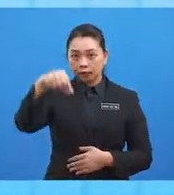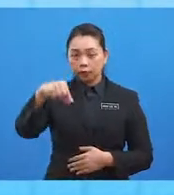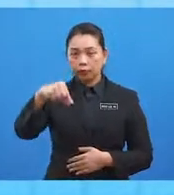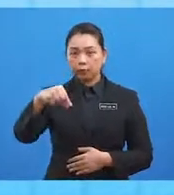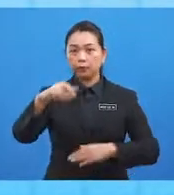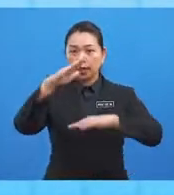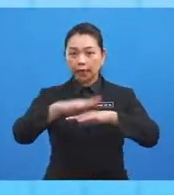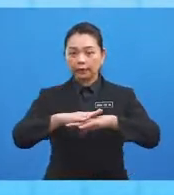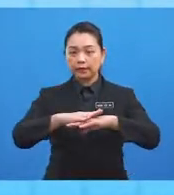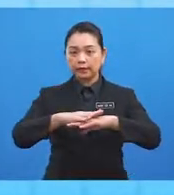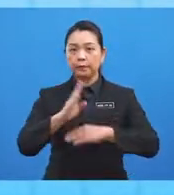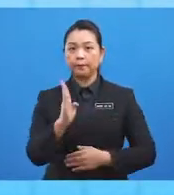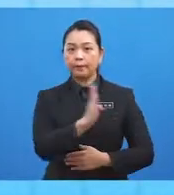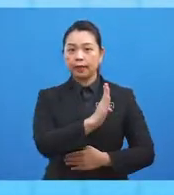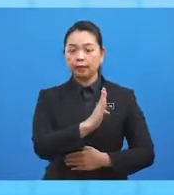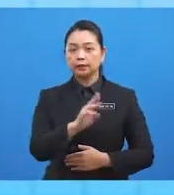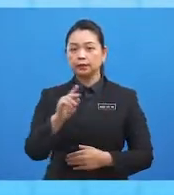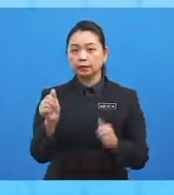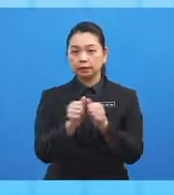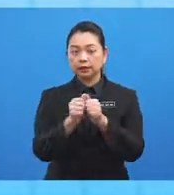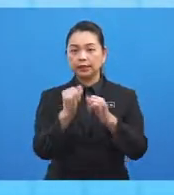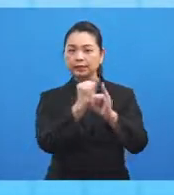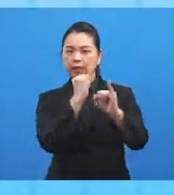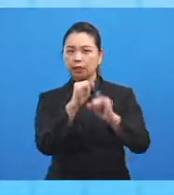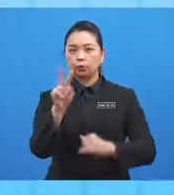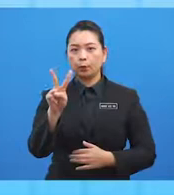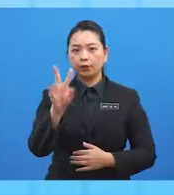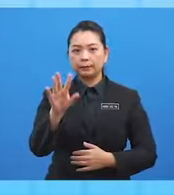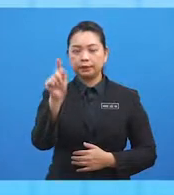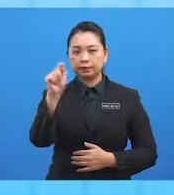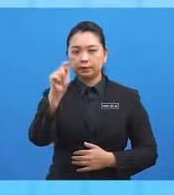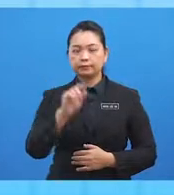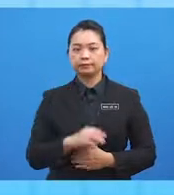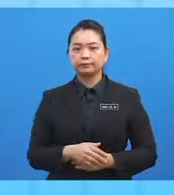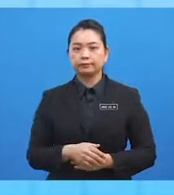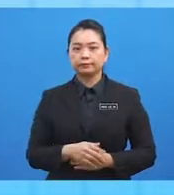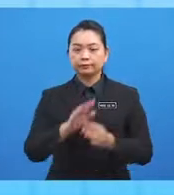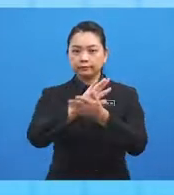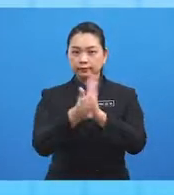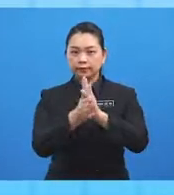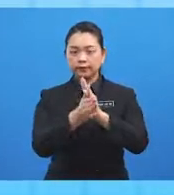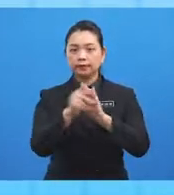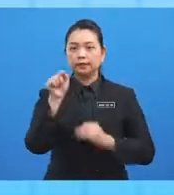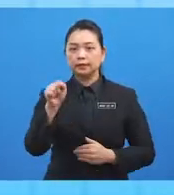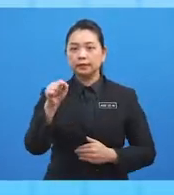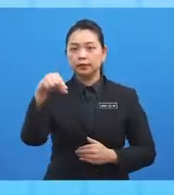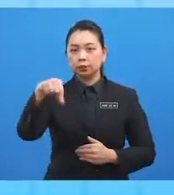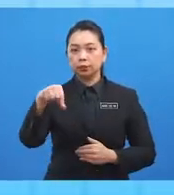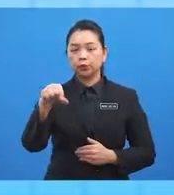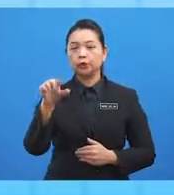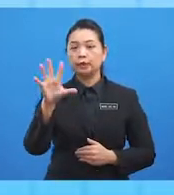P dengan jarak 25 darjah. Maka longitude titik Q ialah